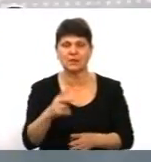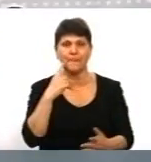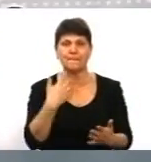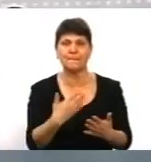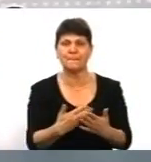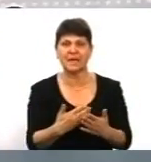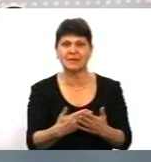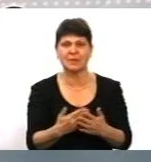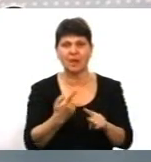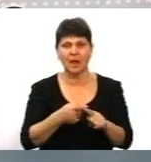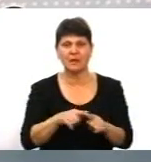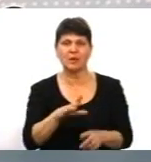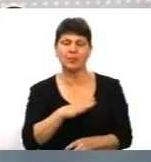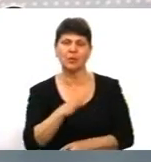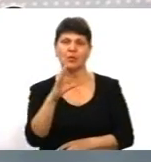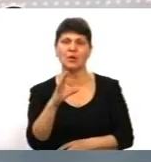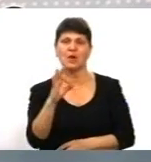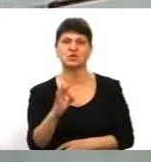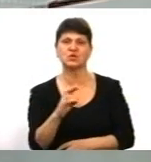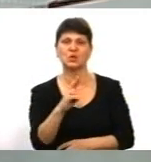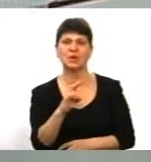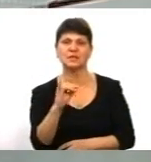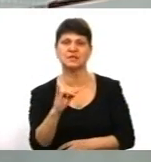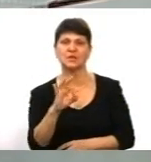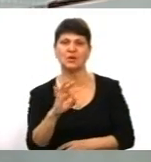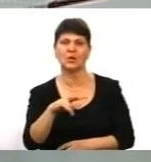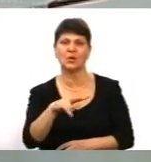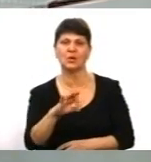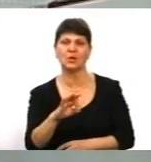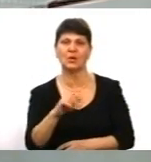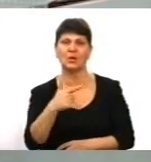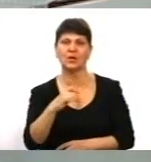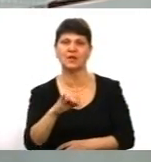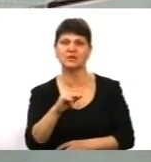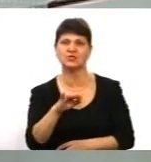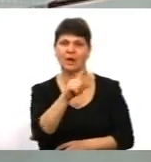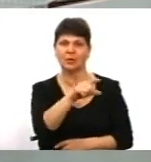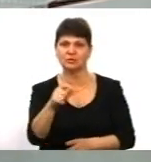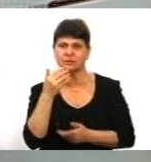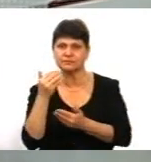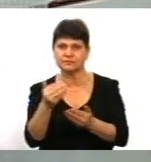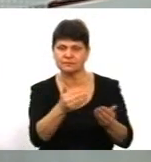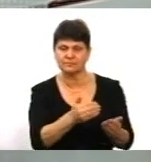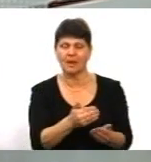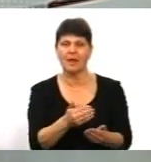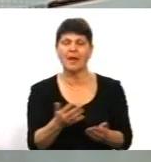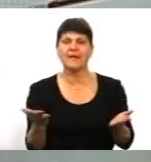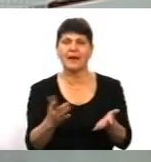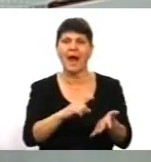соціологічне опитування. Соціологічне опитування на предмет того, наскільки аудиторія двох основних кандидатів